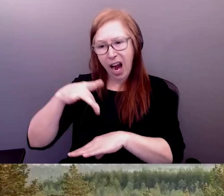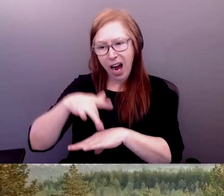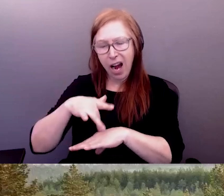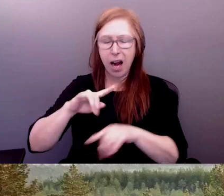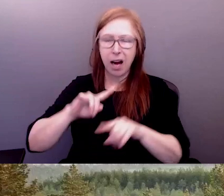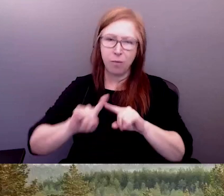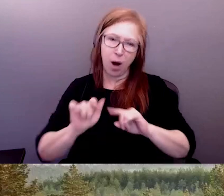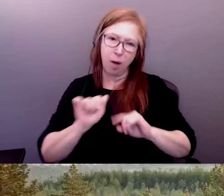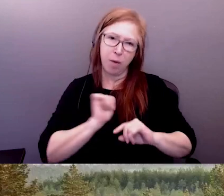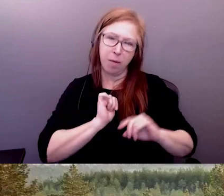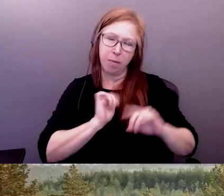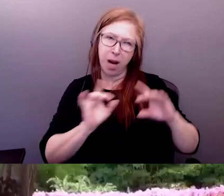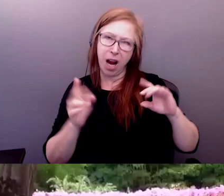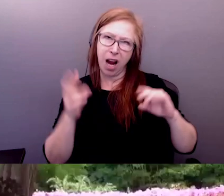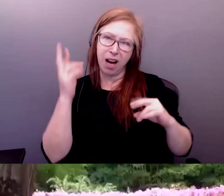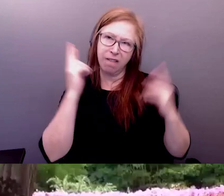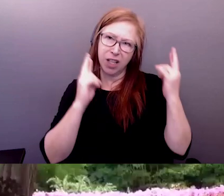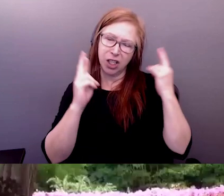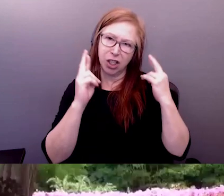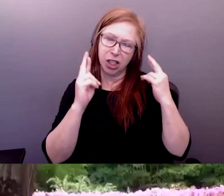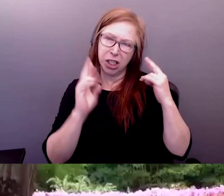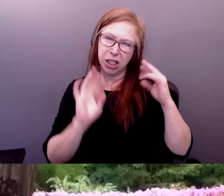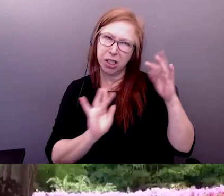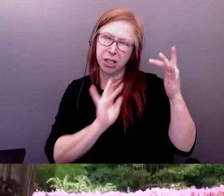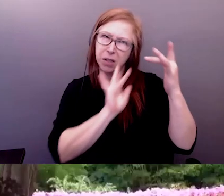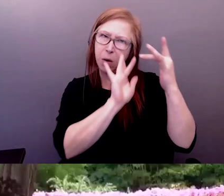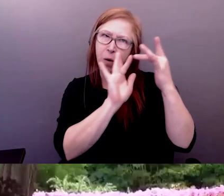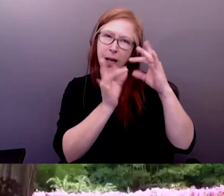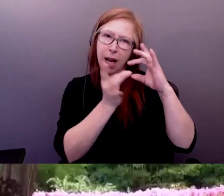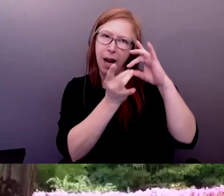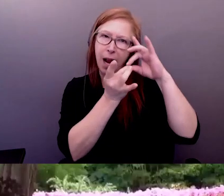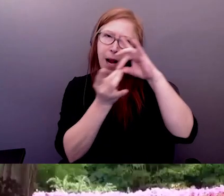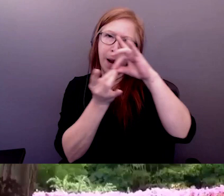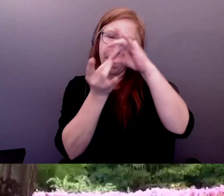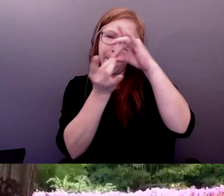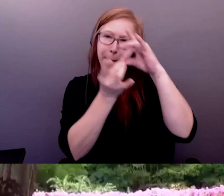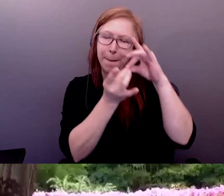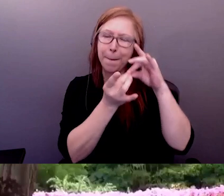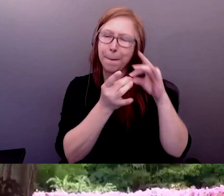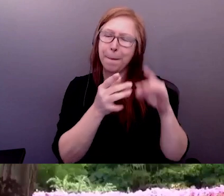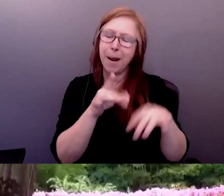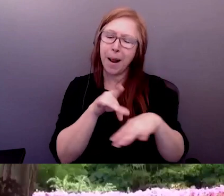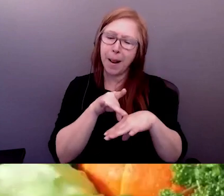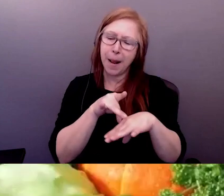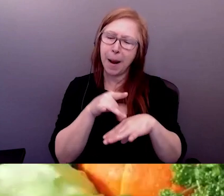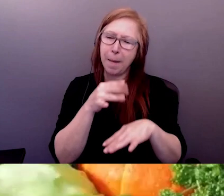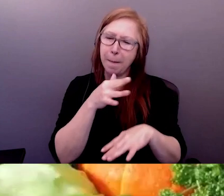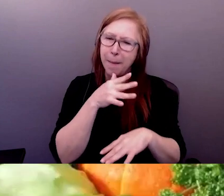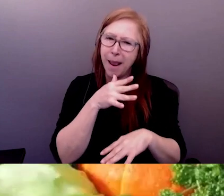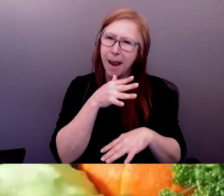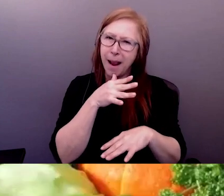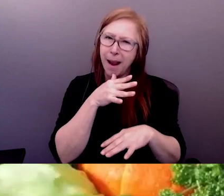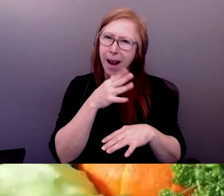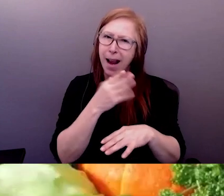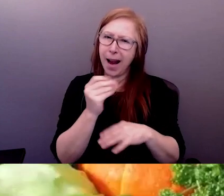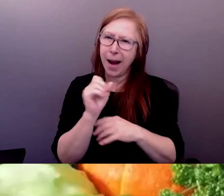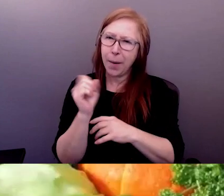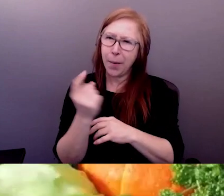permettent de centrer le type d'apprentissage que nous allons avoir ensemble. Et donc, je vais aussi